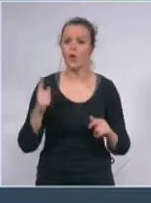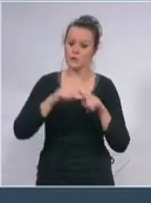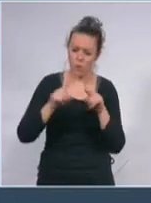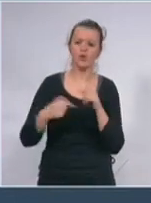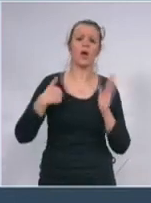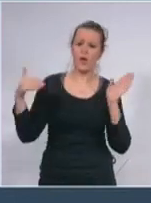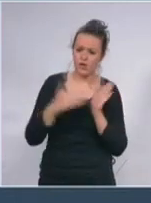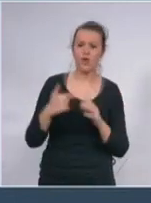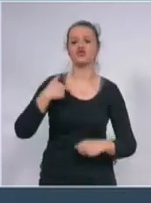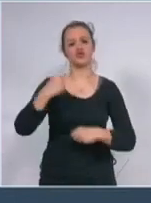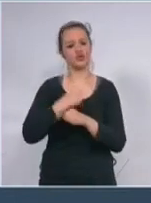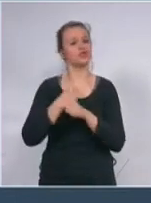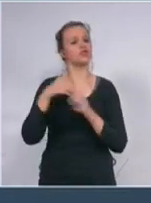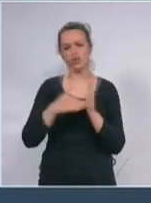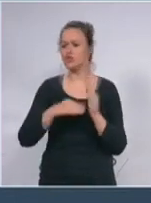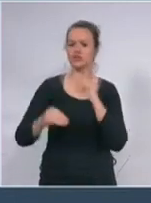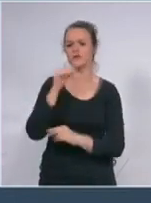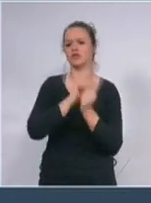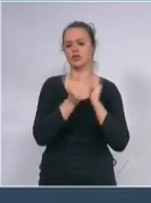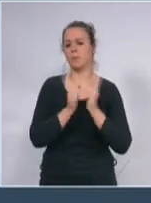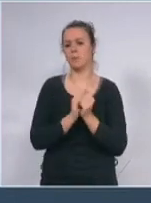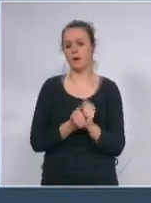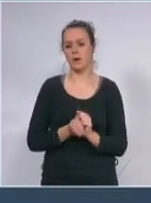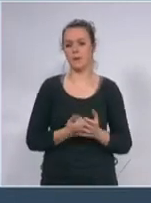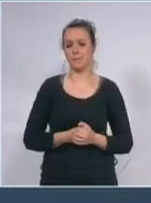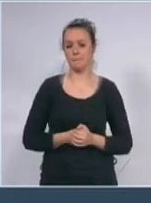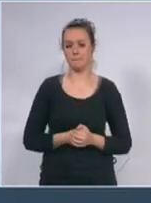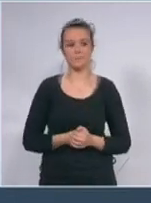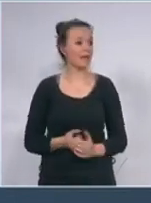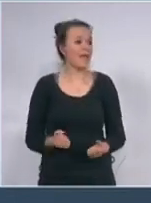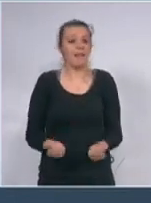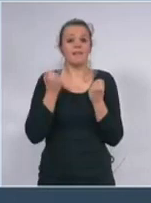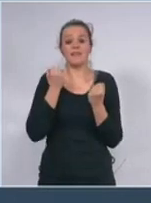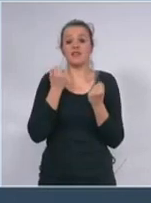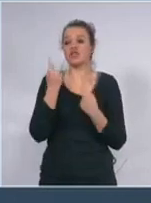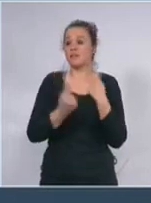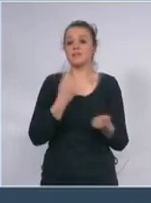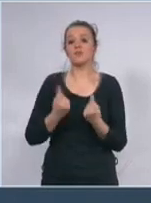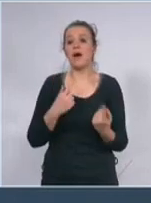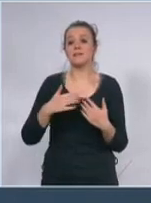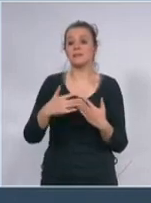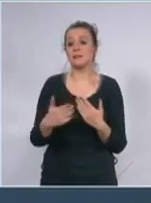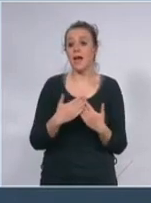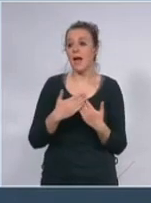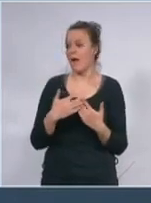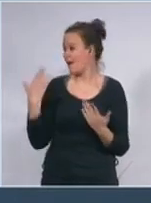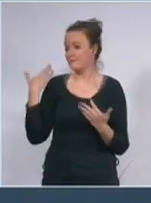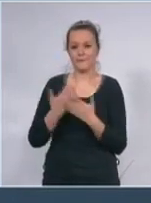još da se borimo teška je situacija najteže dan je za nama ali ljudi